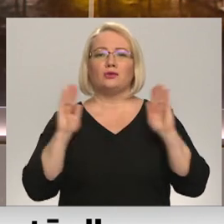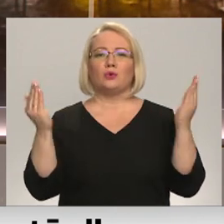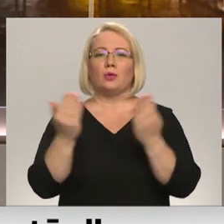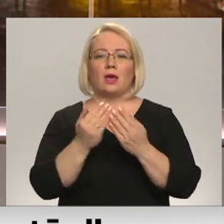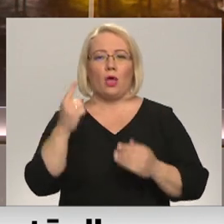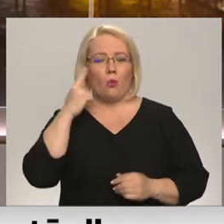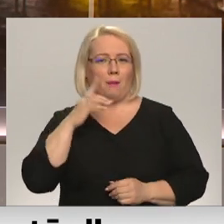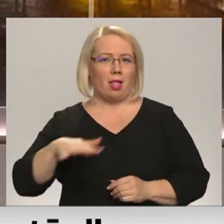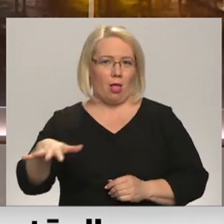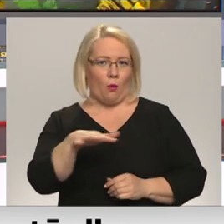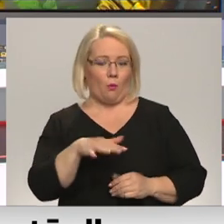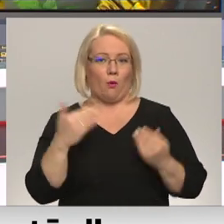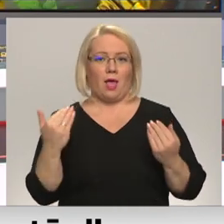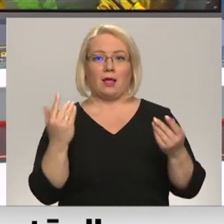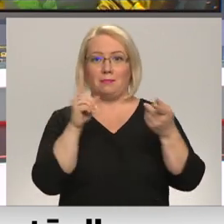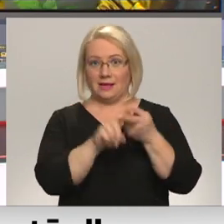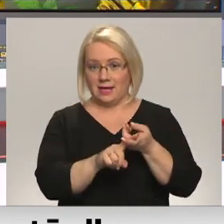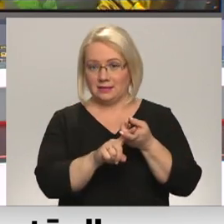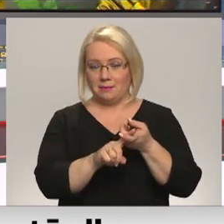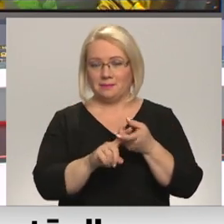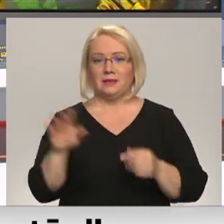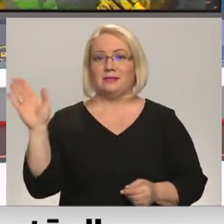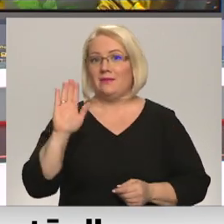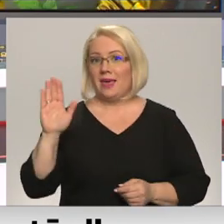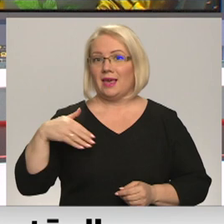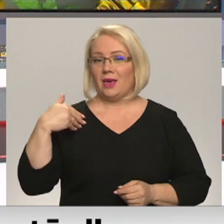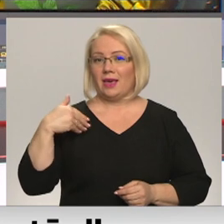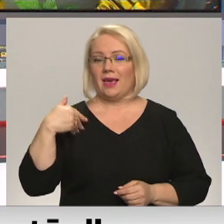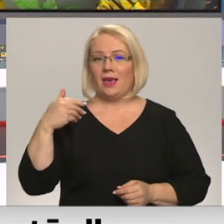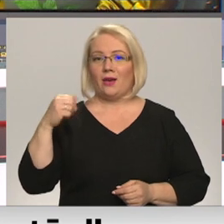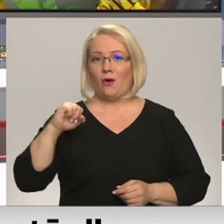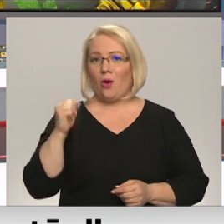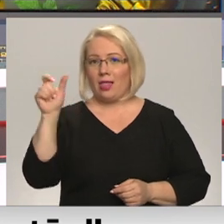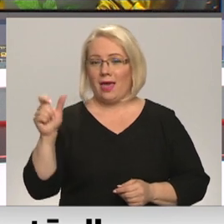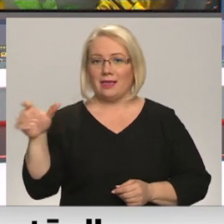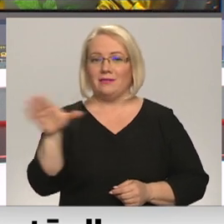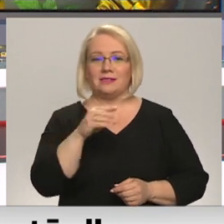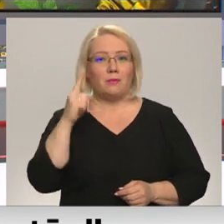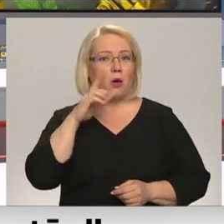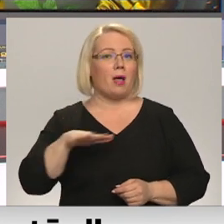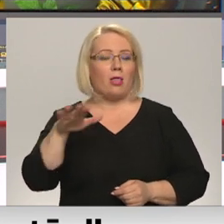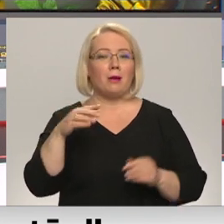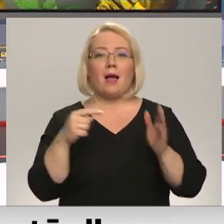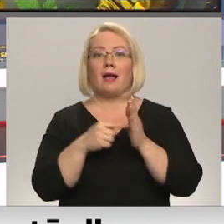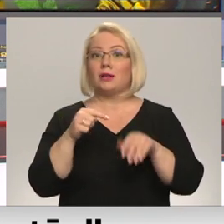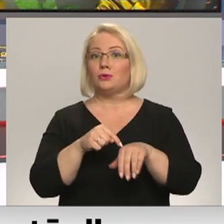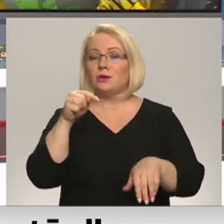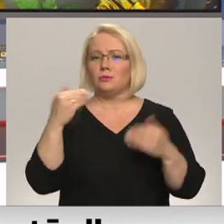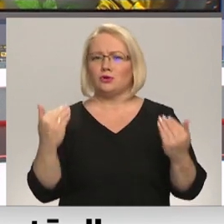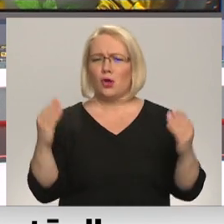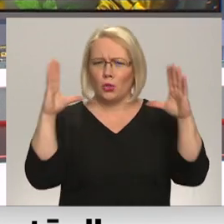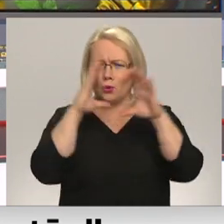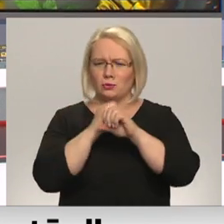taipat labi, pieslēdzamies arī mēs. Sveiki, kolēģi! Jums visiem tur doma laukumā. Kāds jums noskaņojams šajā atnuma šajā vakarā?